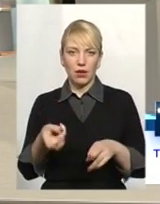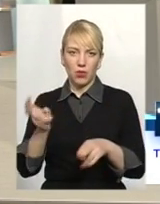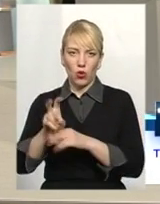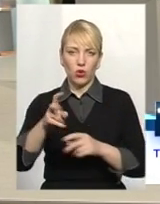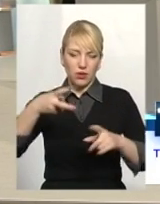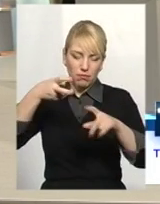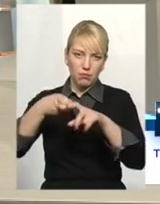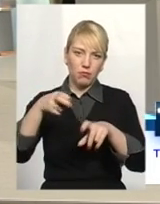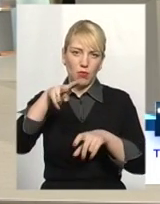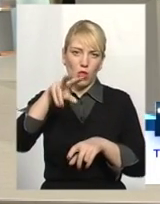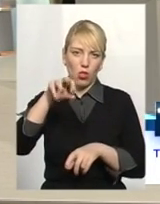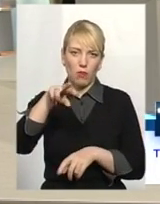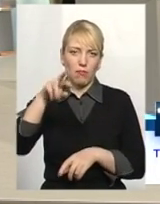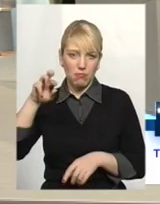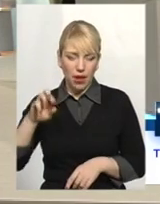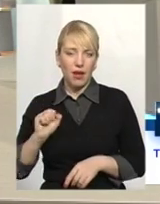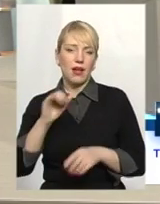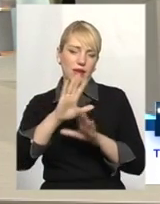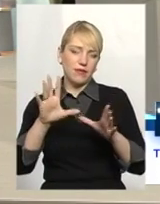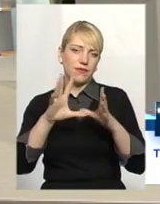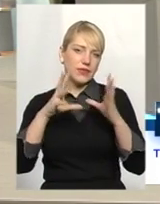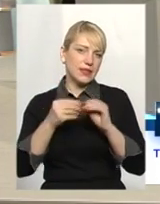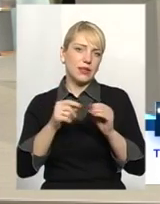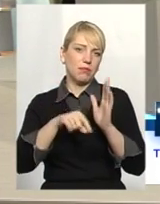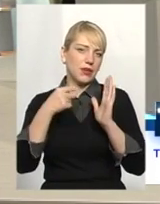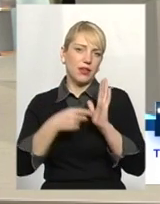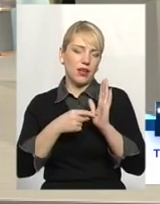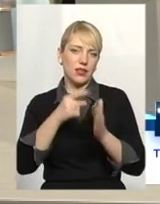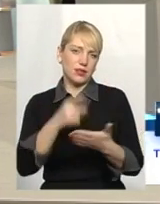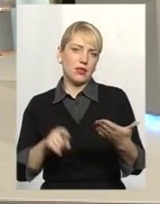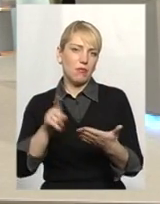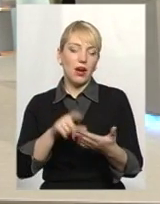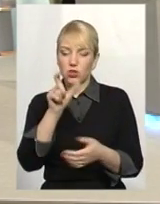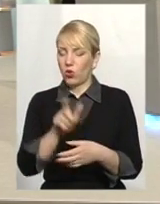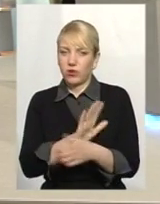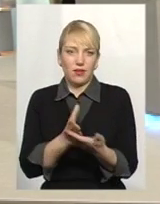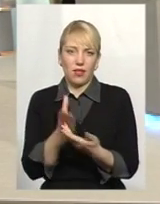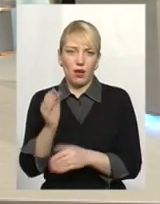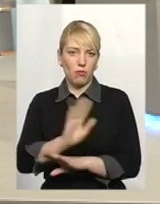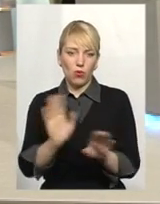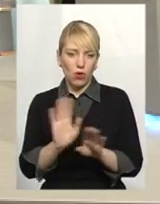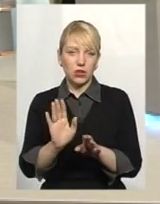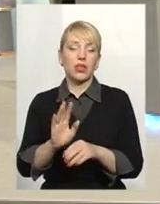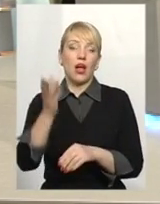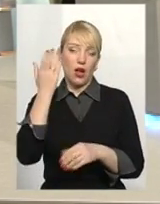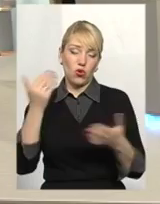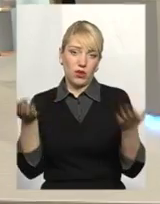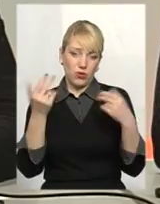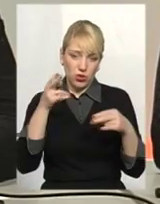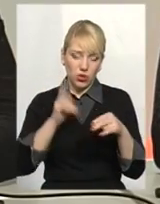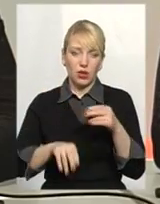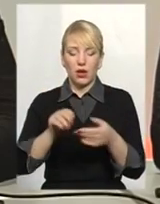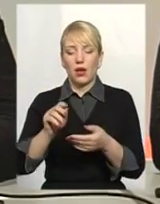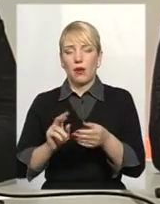період часу, наскільки вона від'їжджає, і всі питання відносно нарахування знімаються. Тобто вона не платить? Вона не платить, приїжджає з відпустки, приходить до нас,